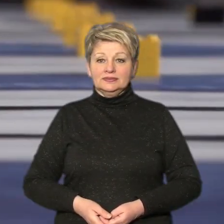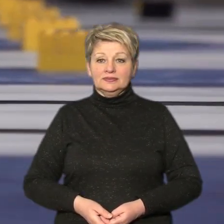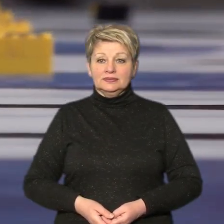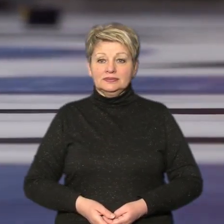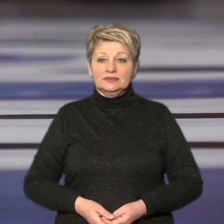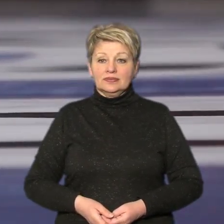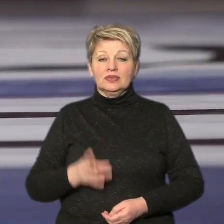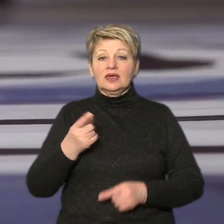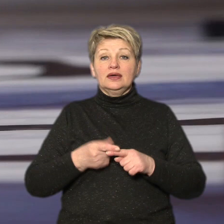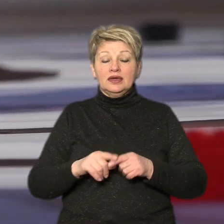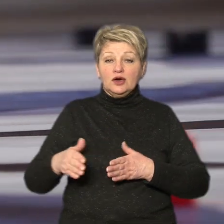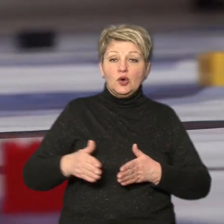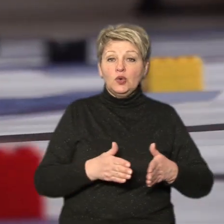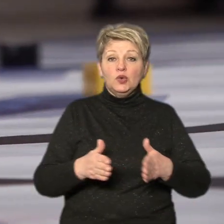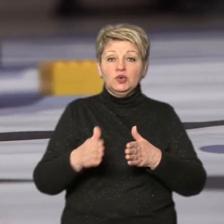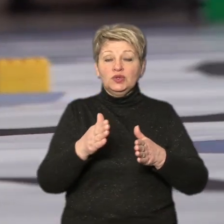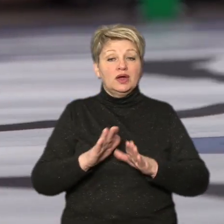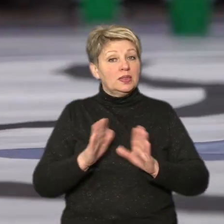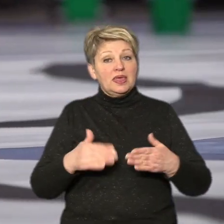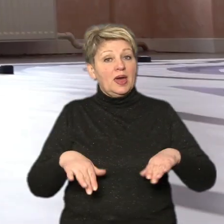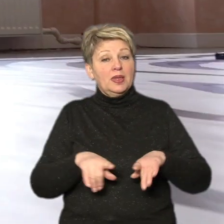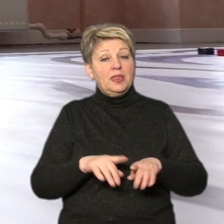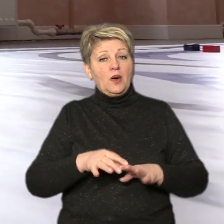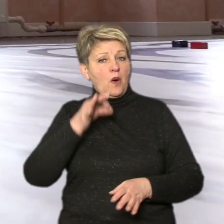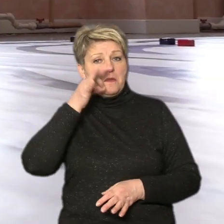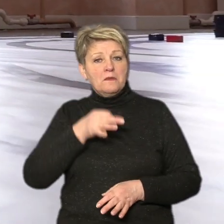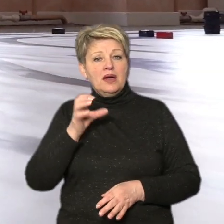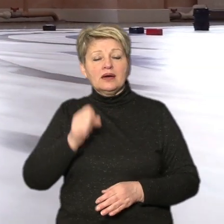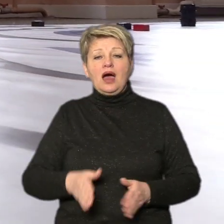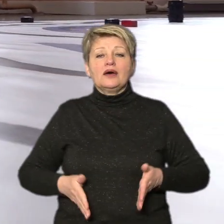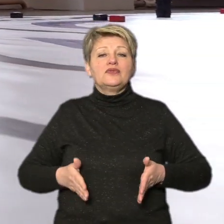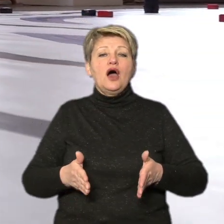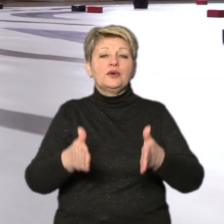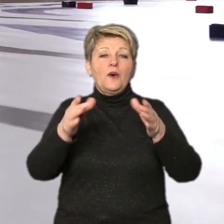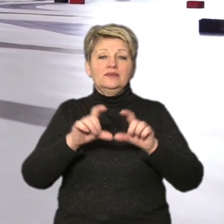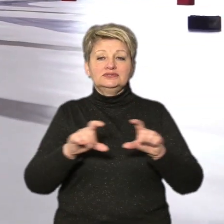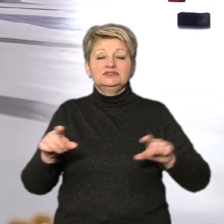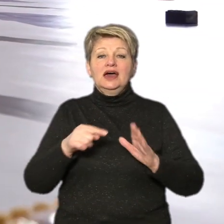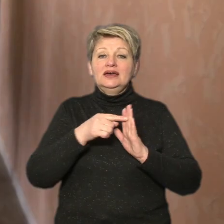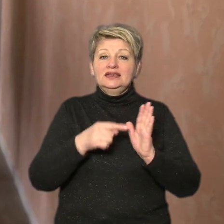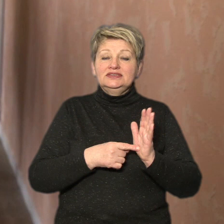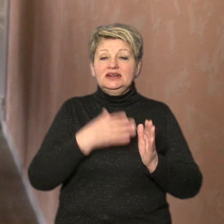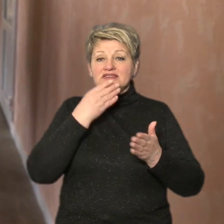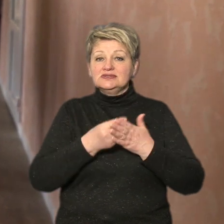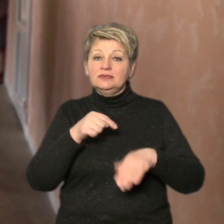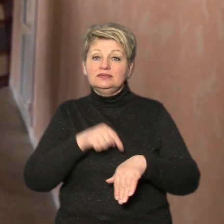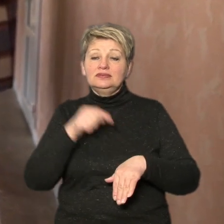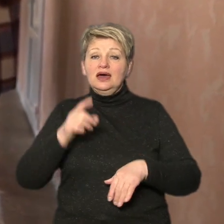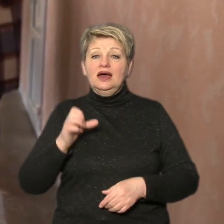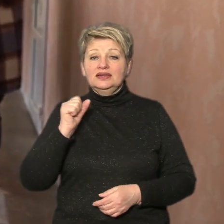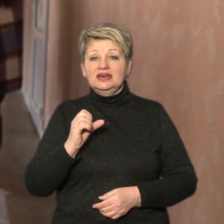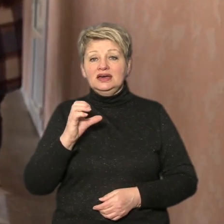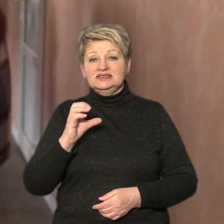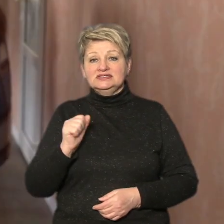На цій дорозі конструктор не такий вправний, як на рідній шкільній. Ділиться враженнями представниця команди робомастер Анастасія